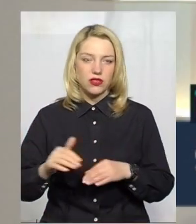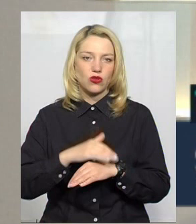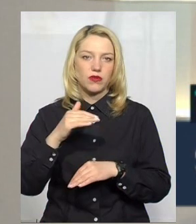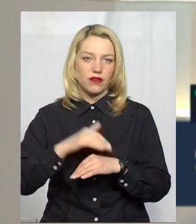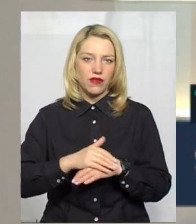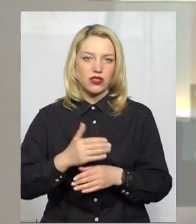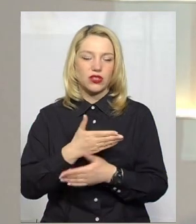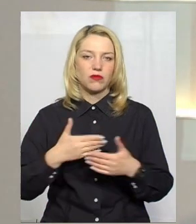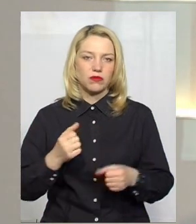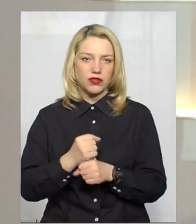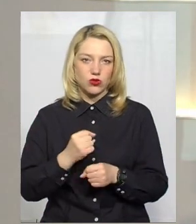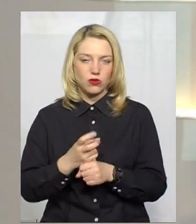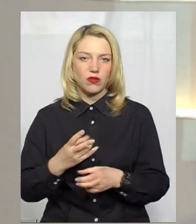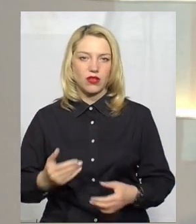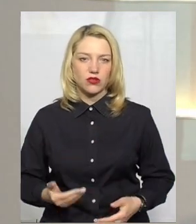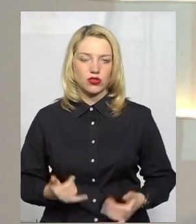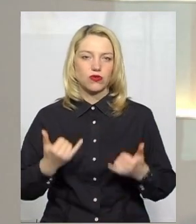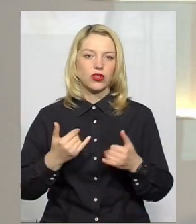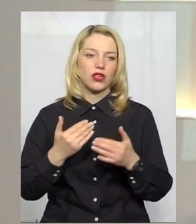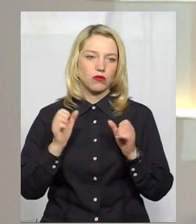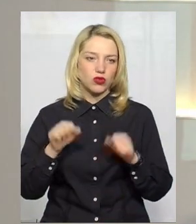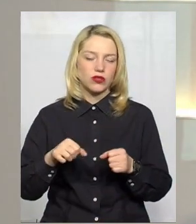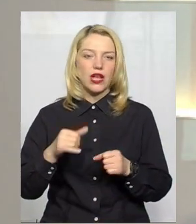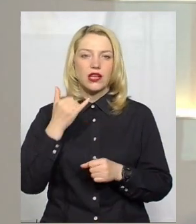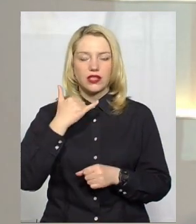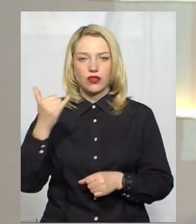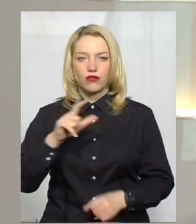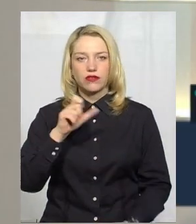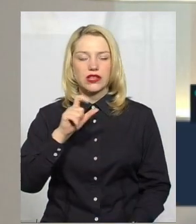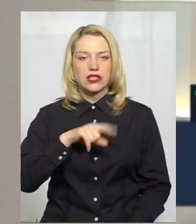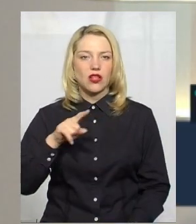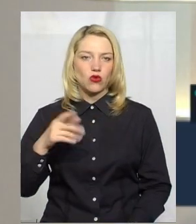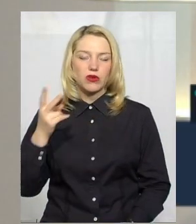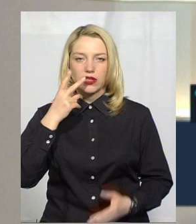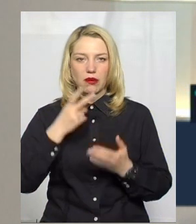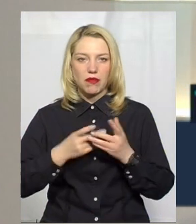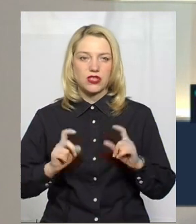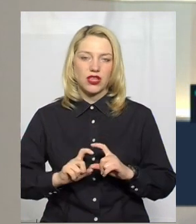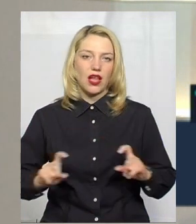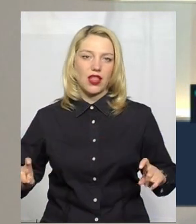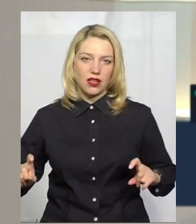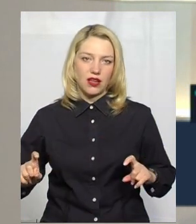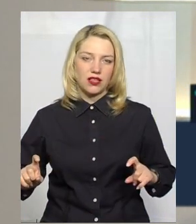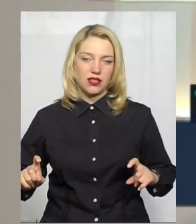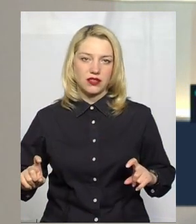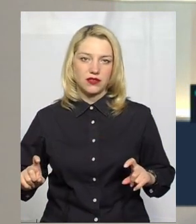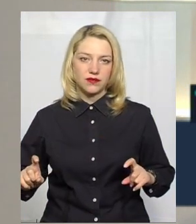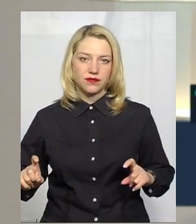ми працюємо наживо, відтак ви можете телефонувати за номером, який бачите на екрані,